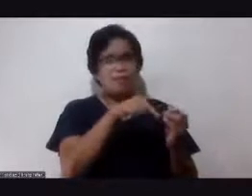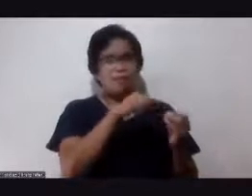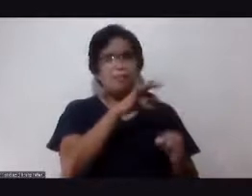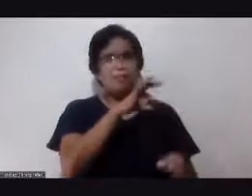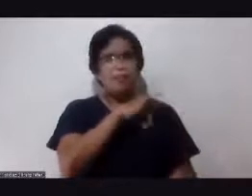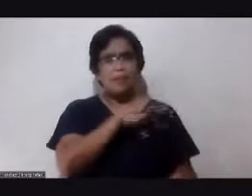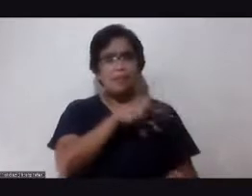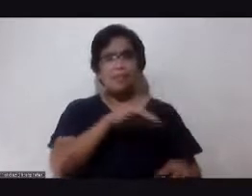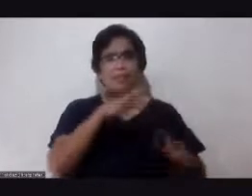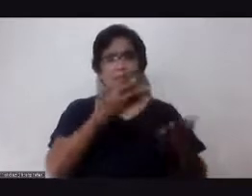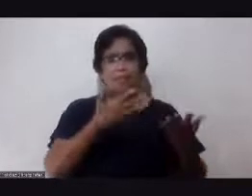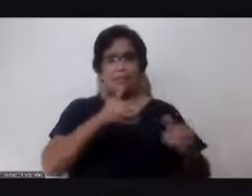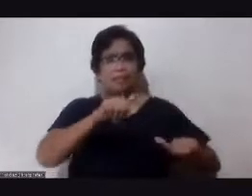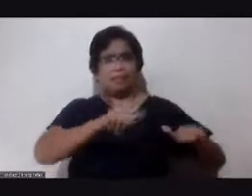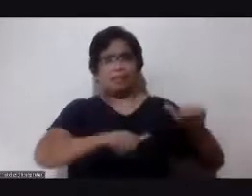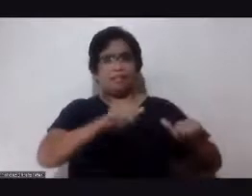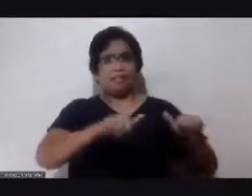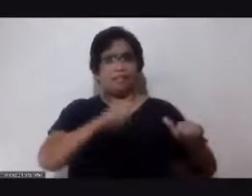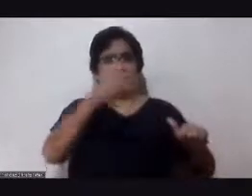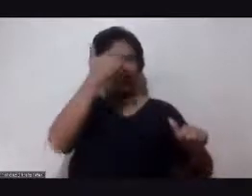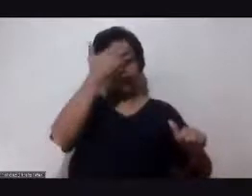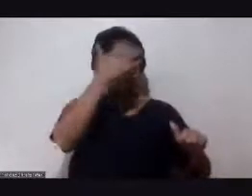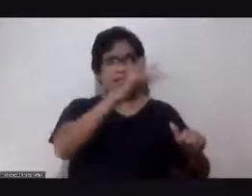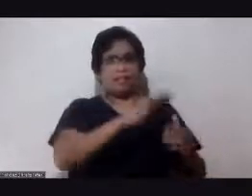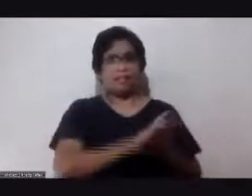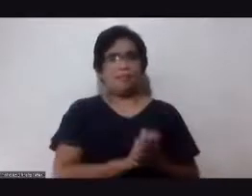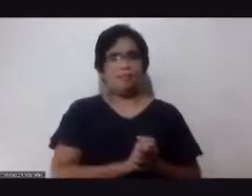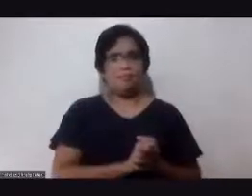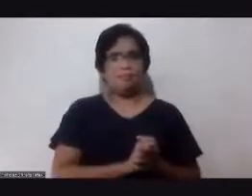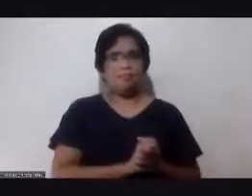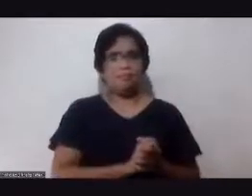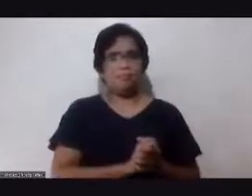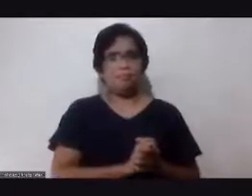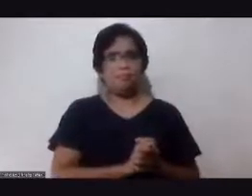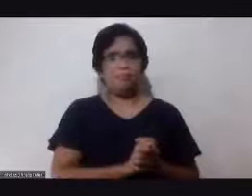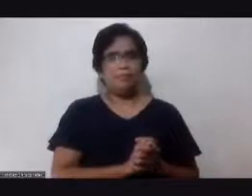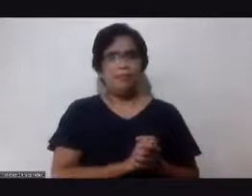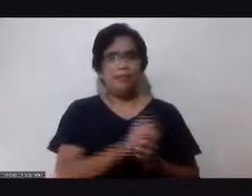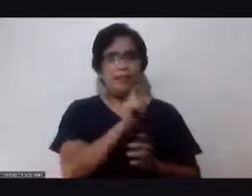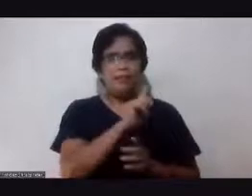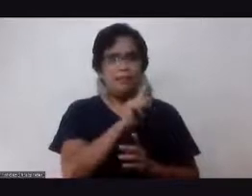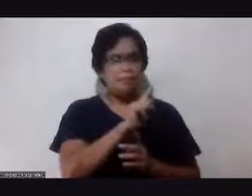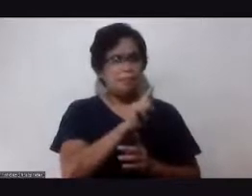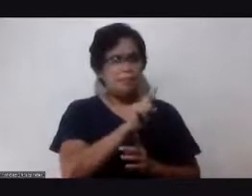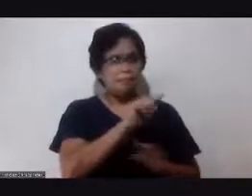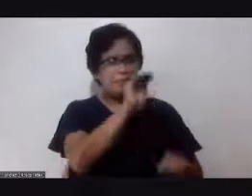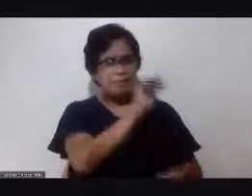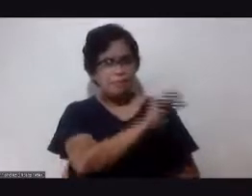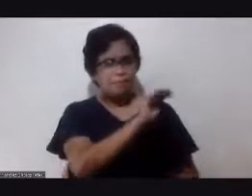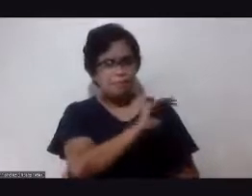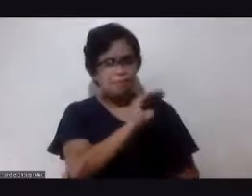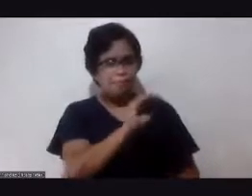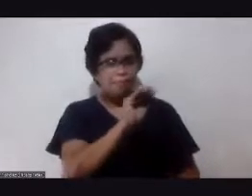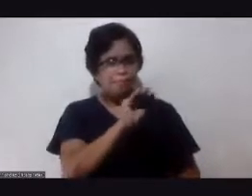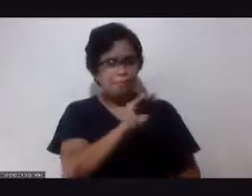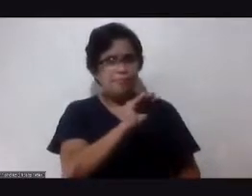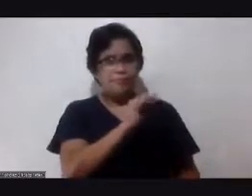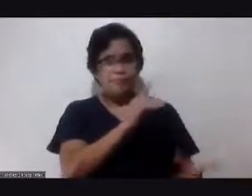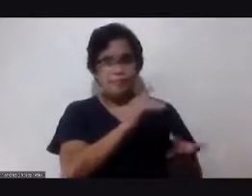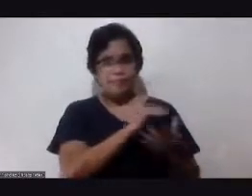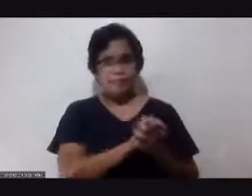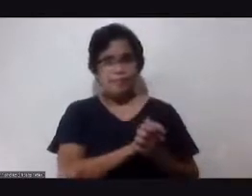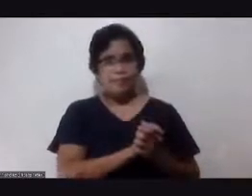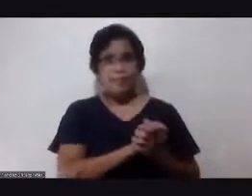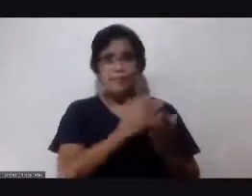Ah, yun yung gusto nila mapakinggan siguro sa atin. Ano yung... Ano yung... Pagpapaalala lang gagawin natin ulit na maaring nila